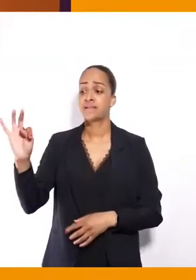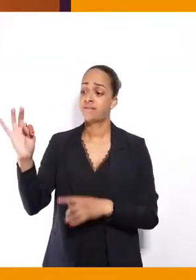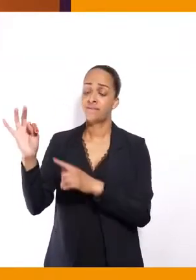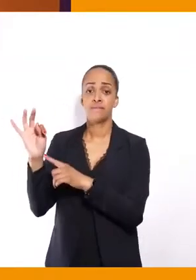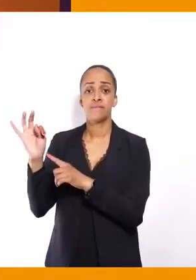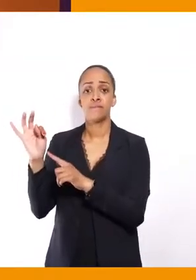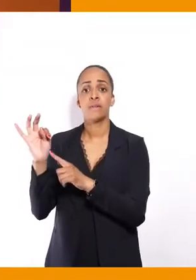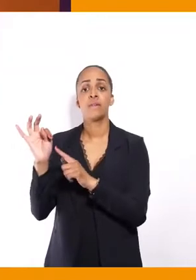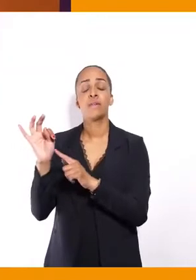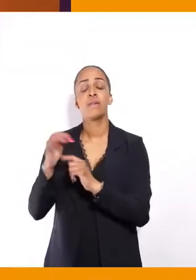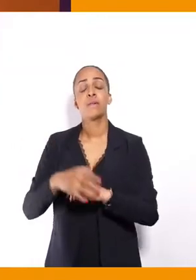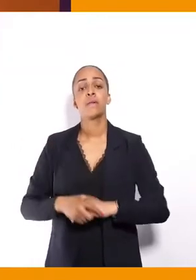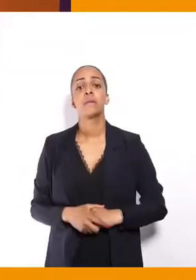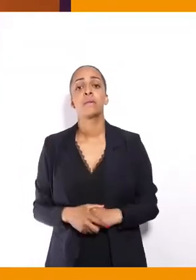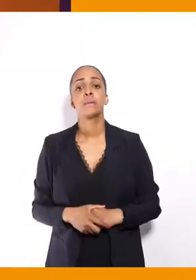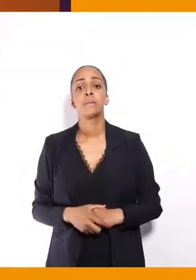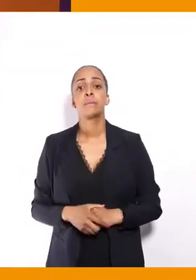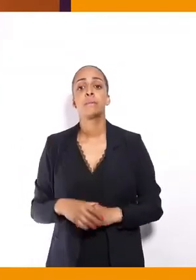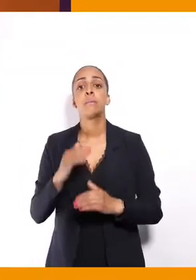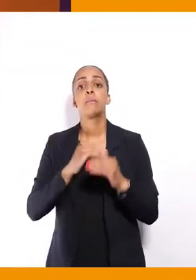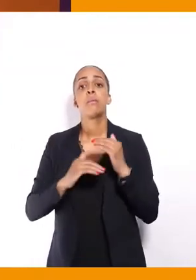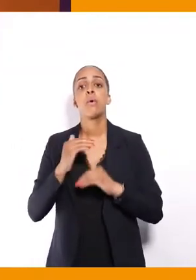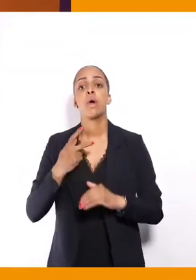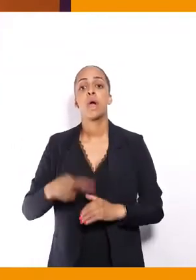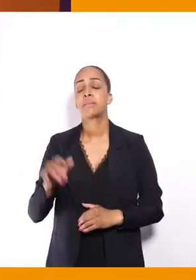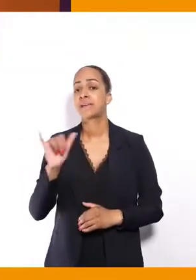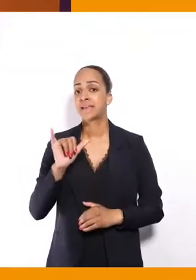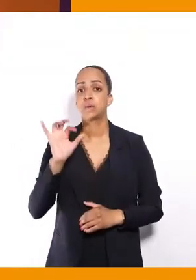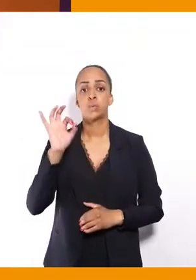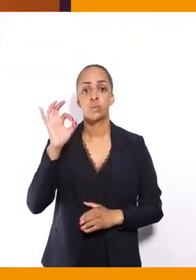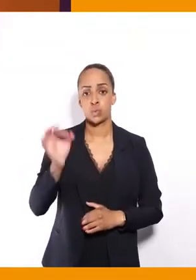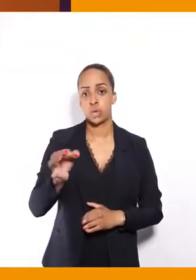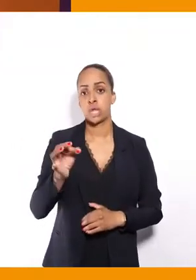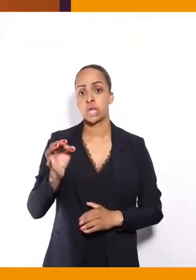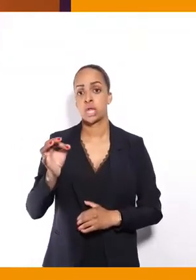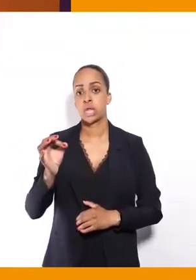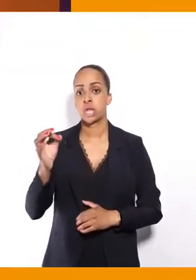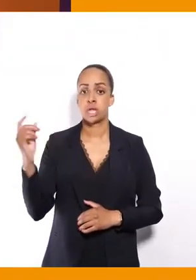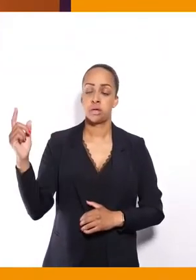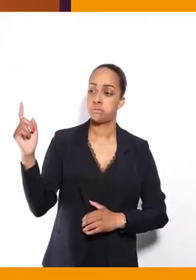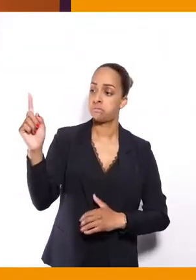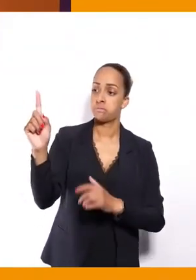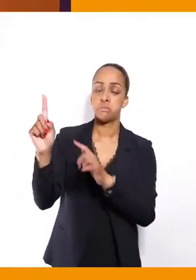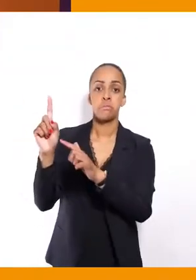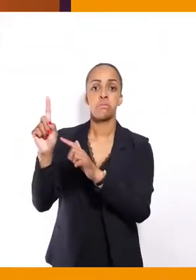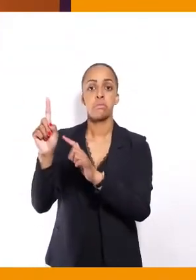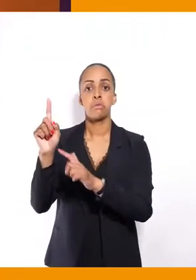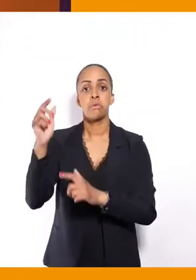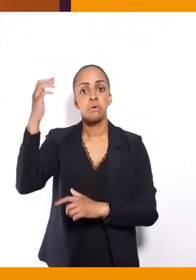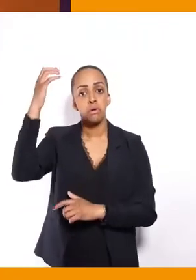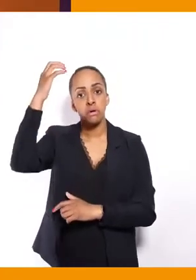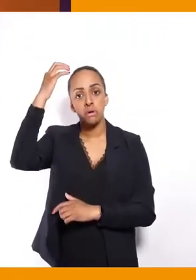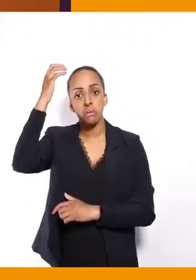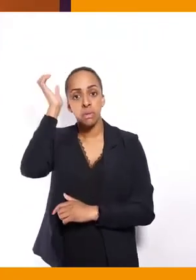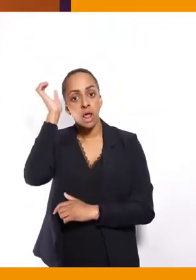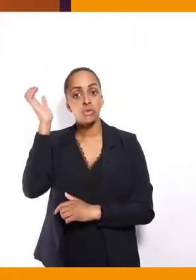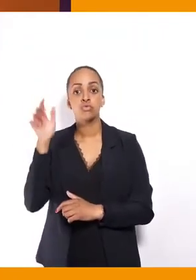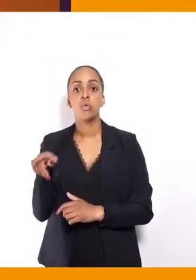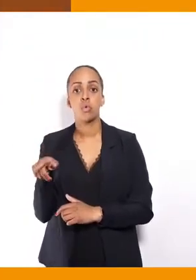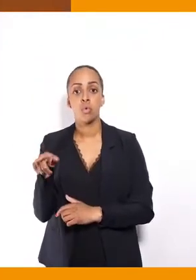programme, des candidats, c'est Jean-Luc Mélenchon, qui, sur une page Facebook,